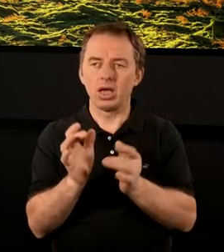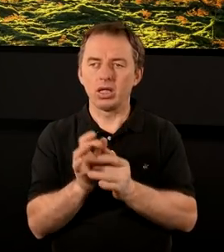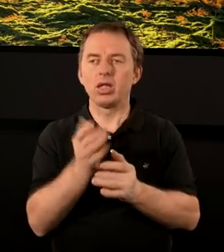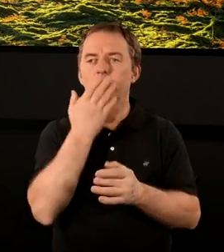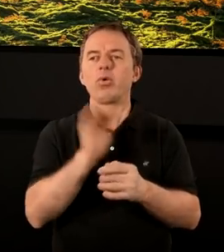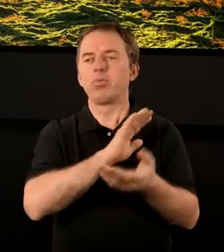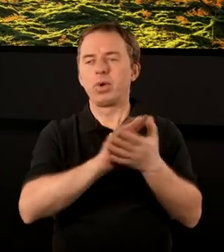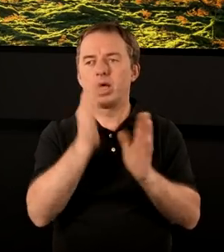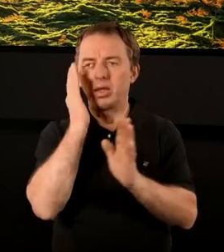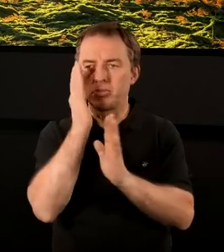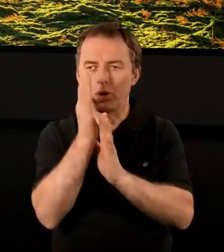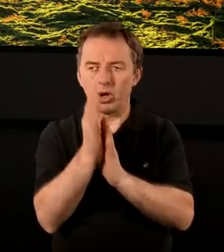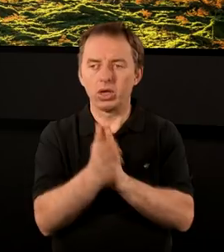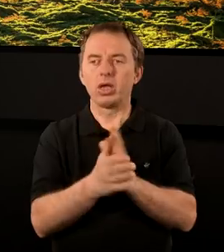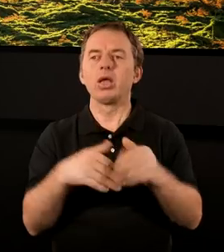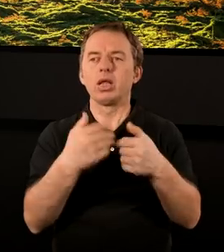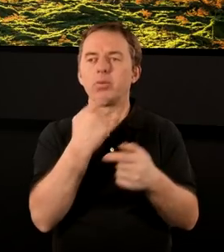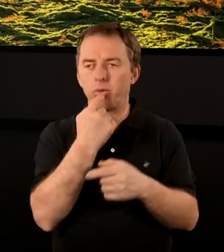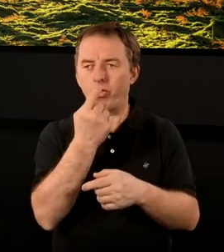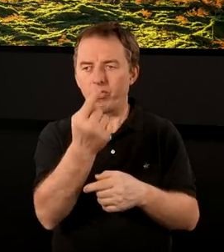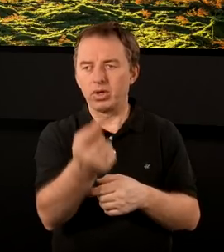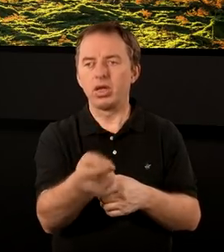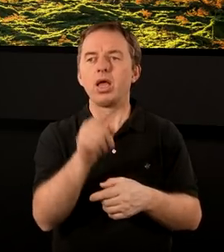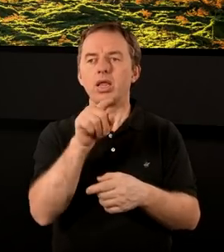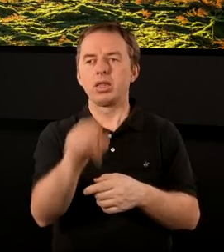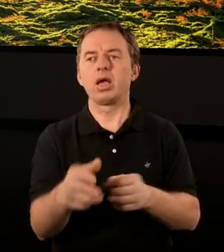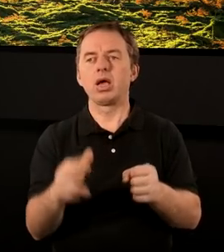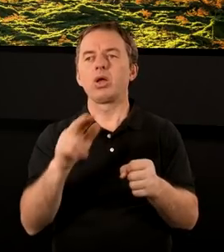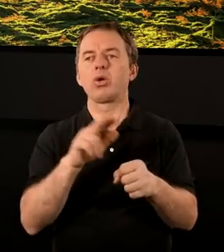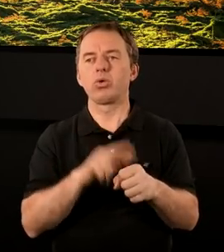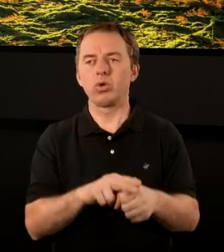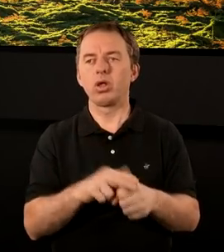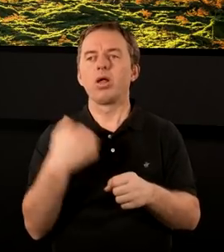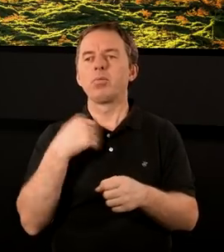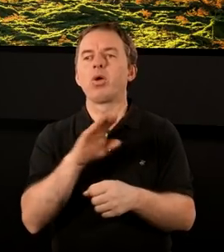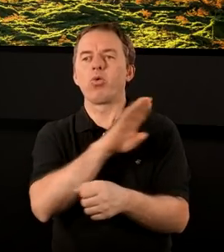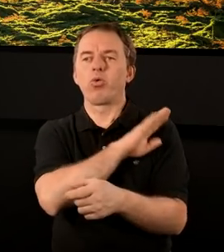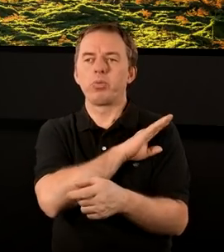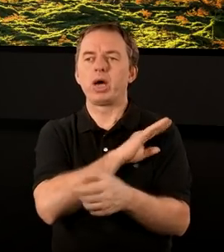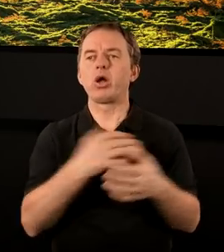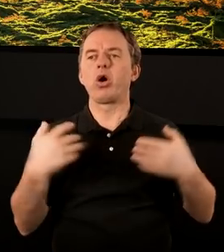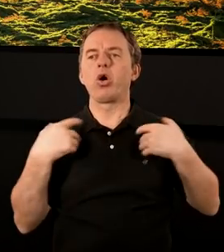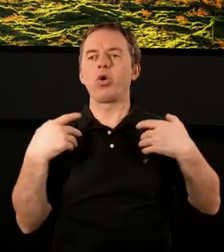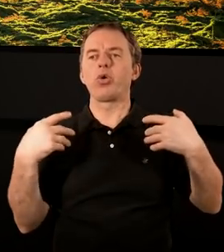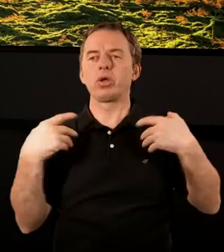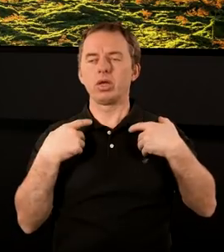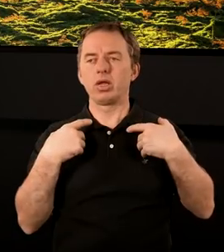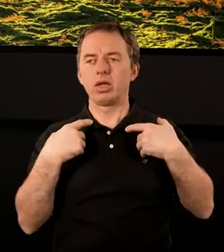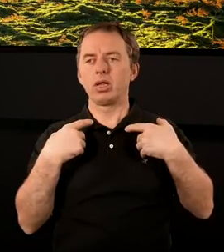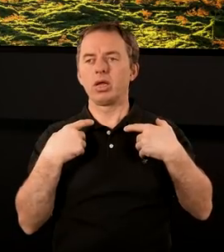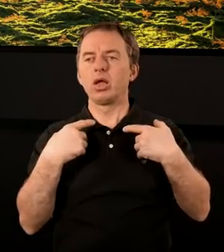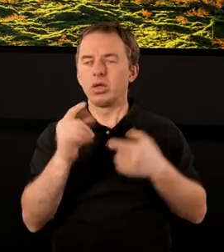mówimy Jezus bezpośrednio, bo nieco dalej jest powiedziane, że to jest ten, który był umarły, a ożył. Więc tutaj